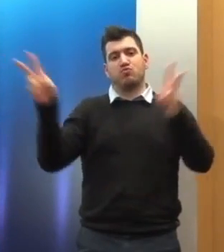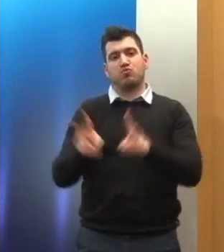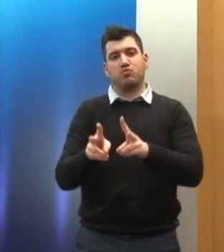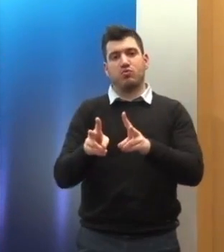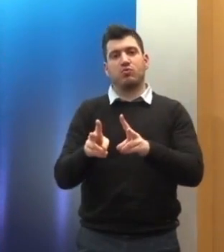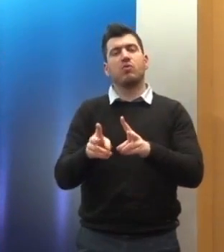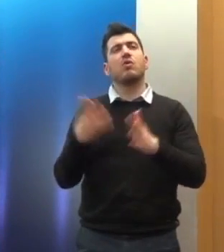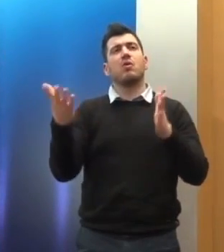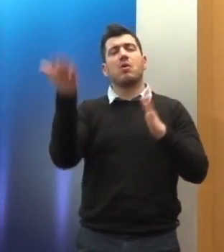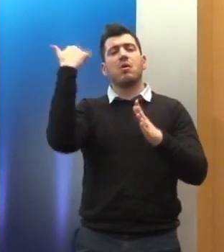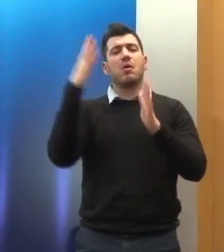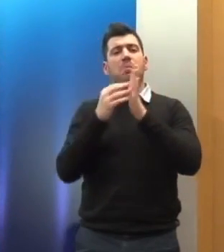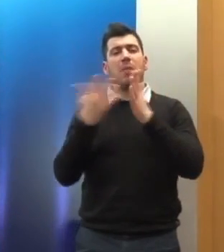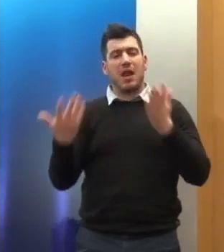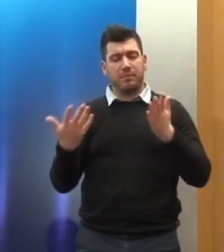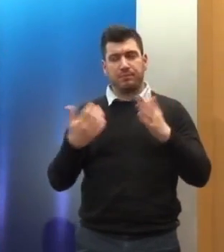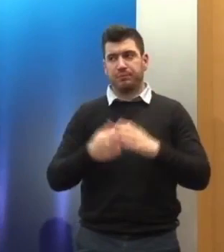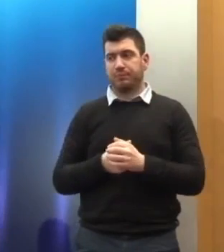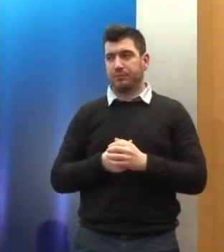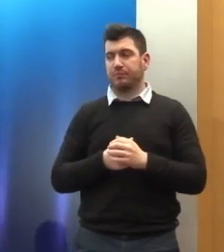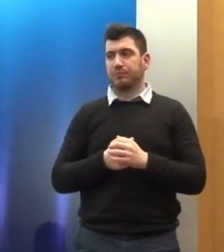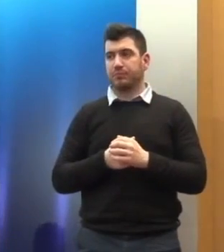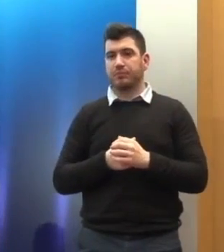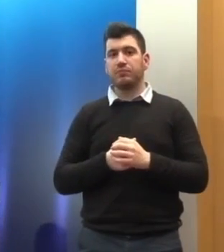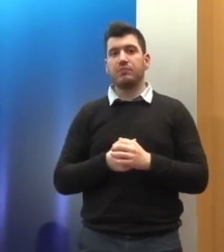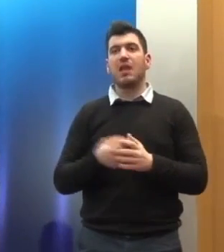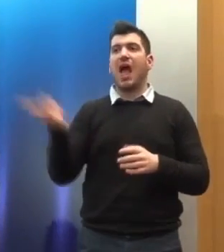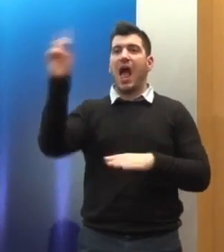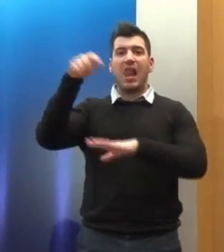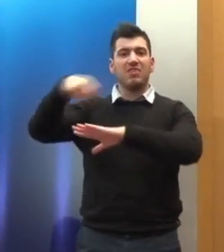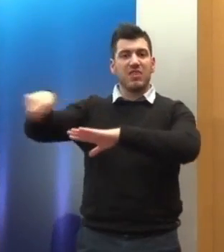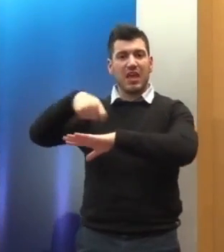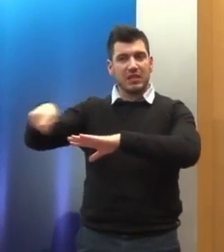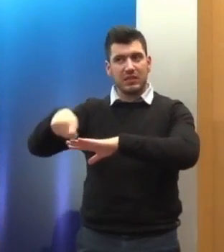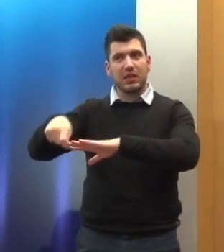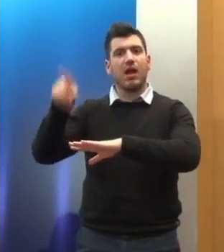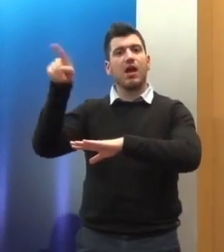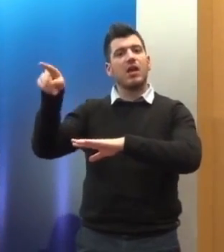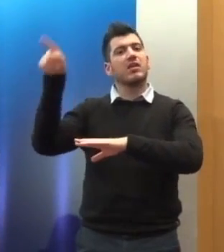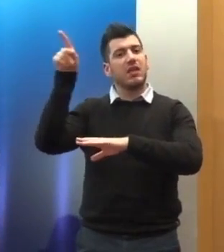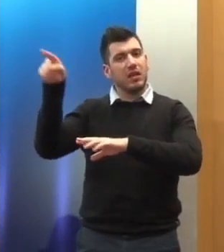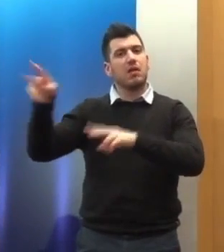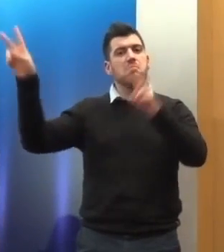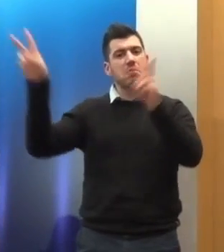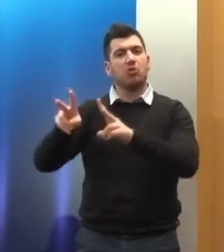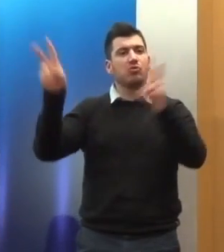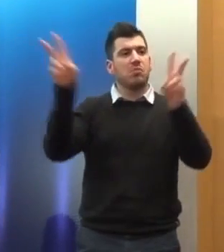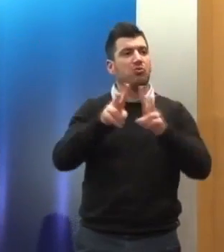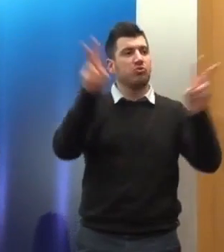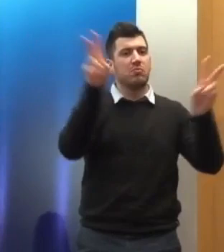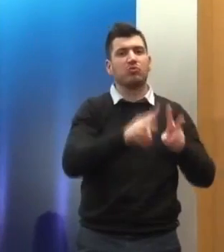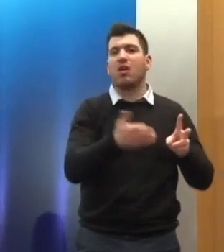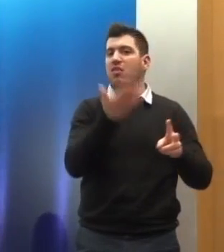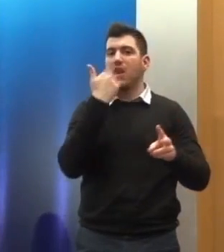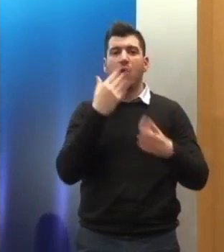φορμαλισμό του Αριουπάου και άλλων δικαστηρίων έχουμε μια σαφέστατη μείωση. Σχεδόν δεν υπάρχουν υποθέσεις. Μετά και από το